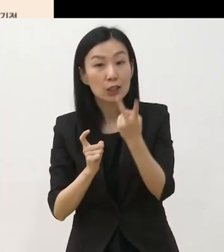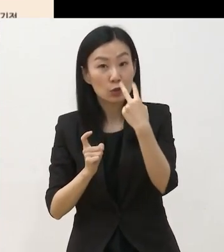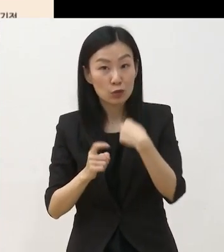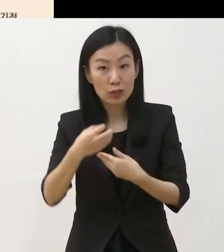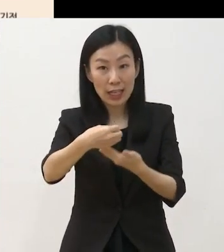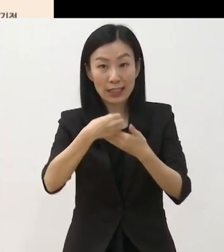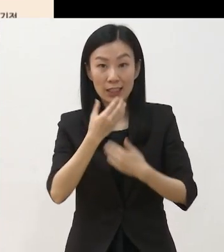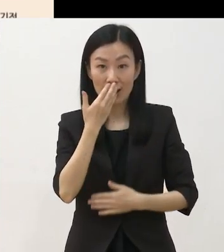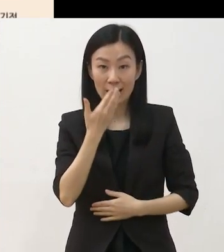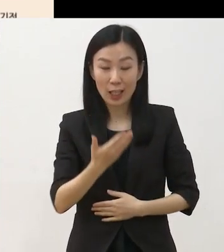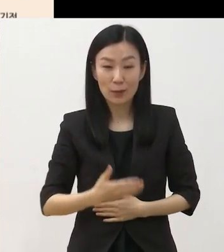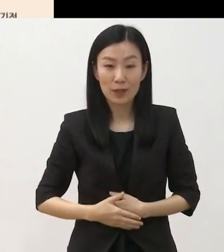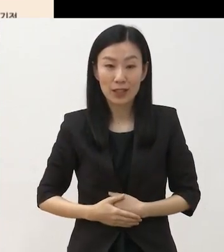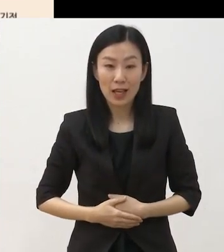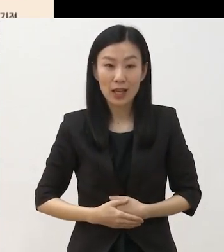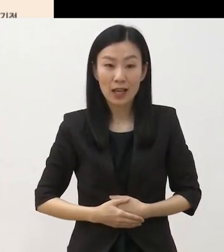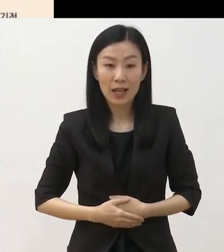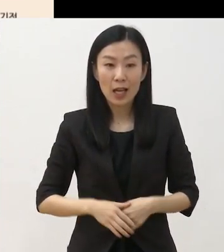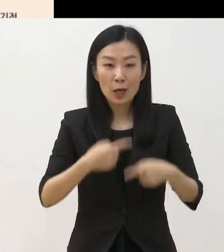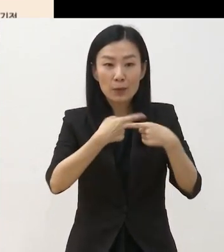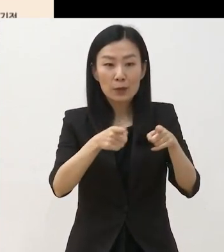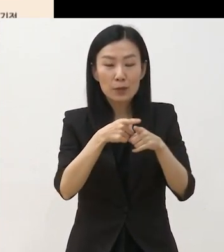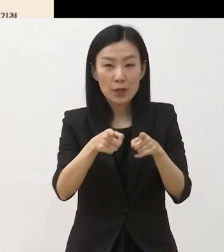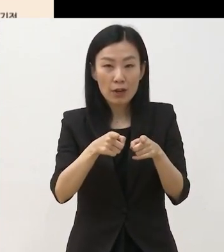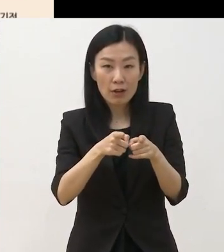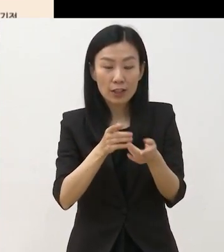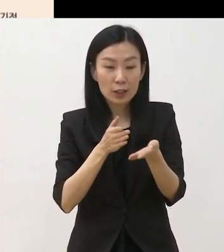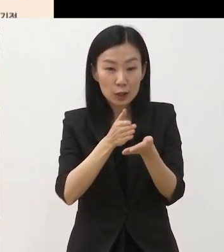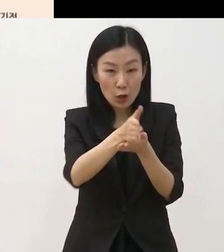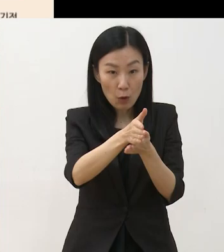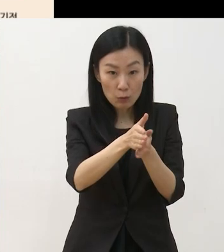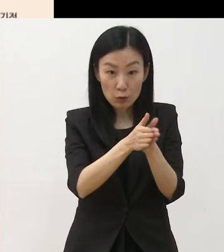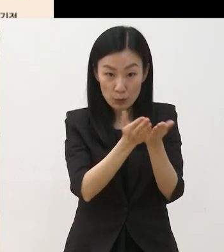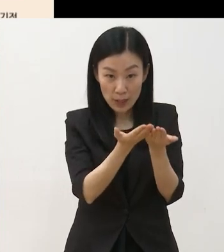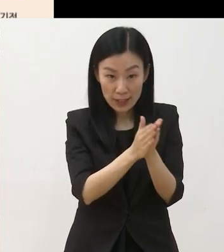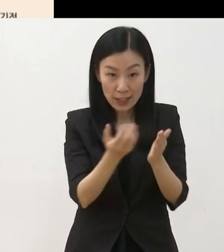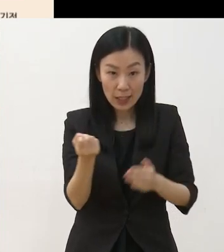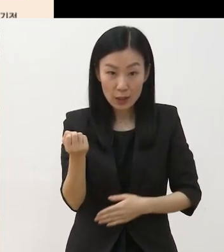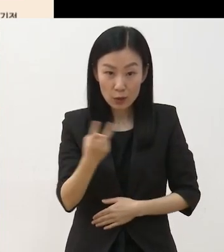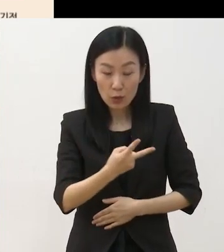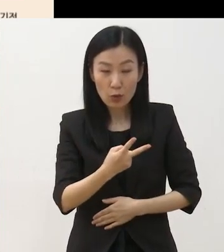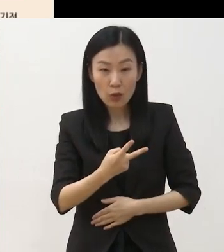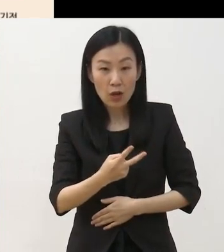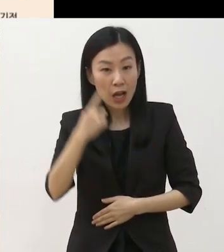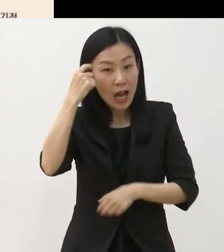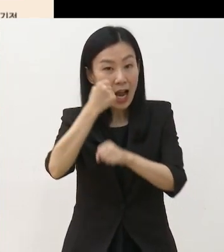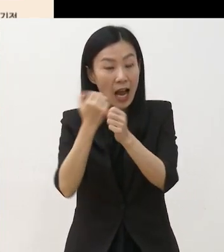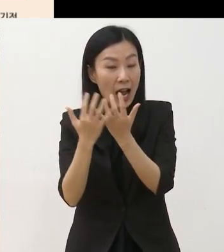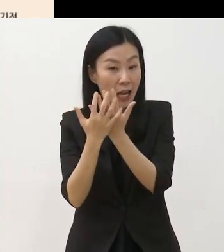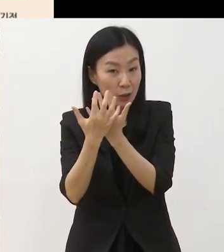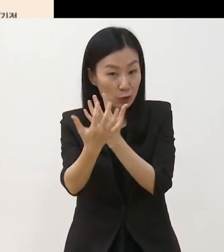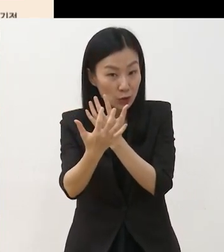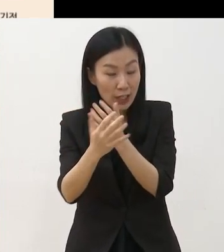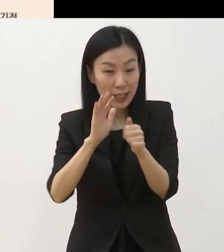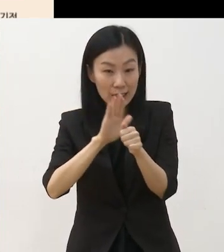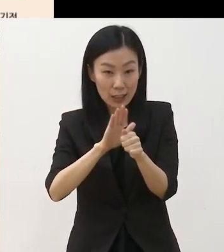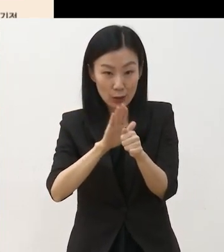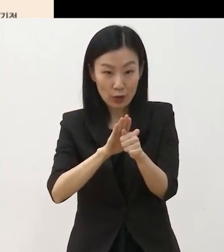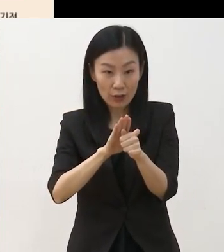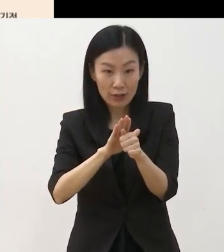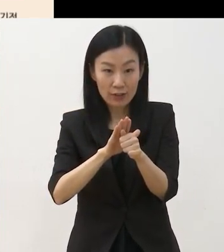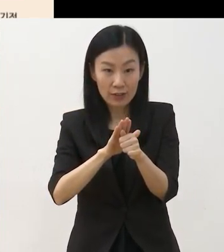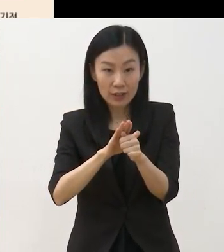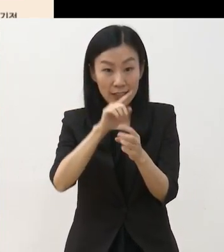가능합니다 비평 전문 매체 지원, 비평 연구 및 학술 행사 지원, 개인 비평 활동 지원